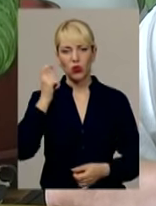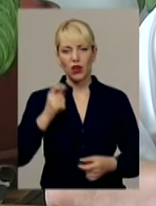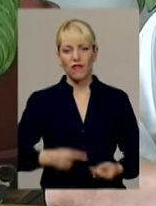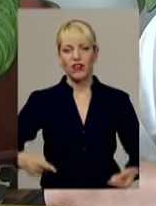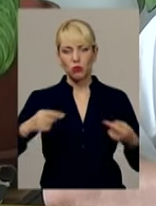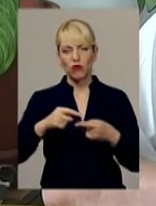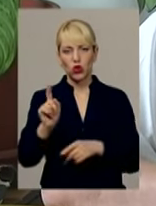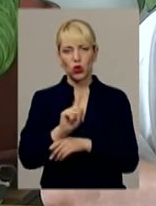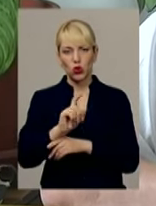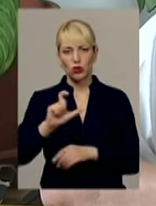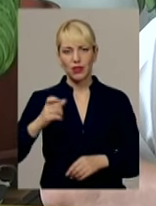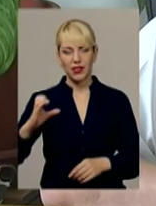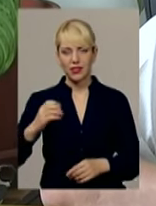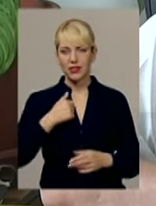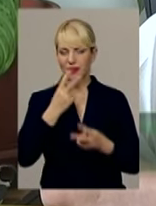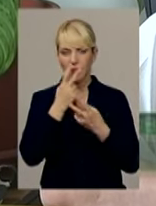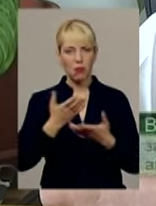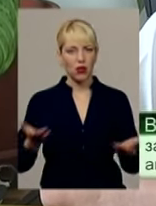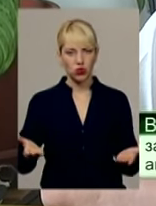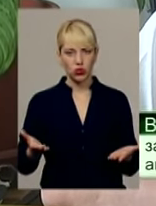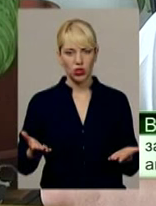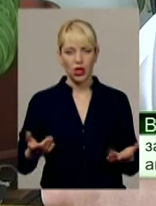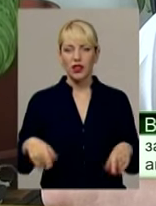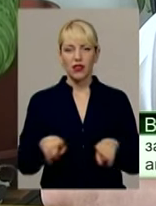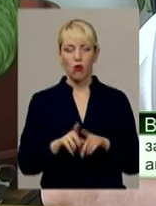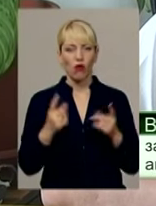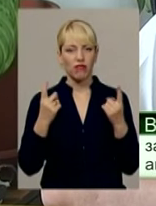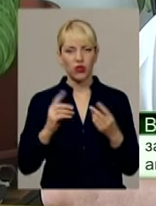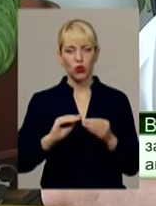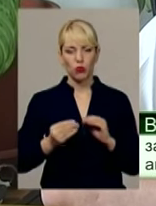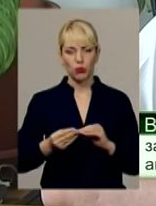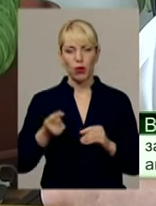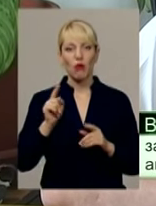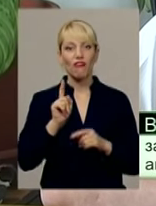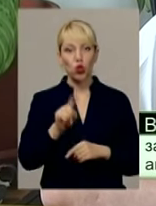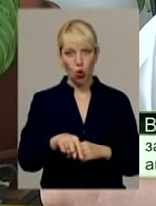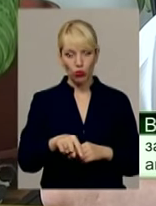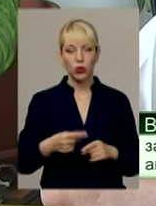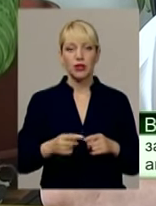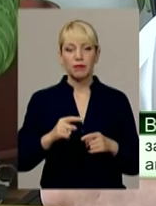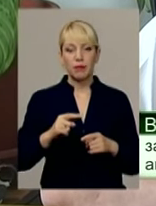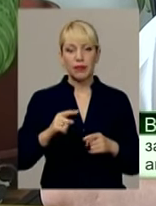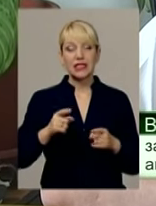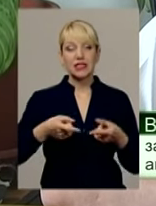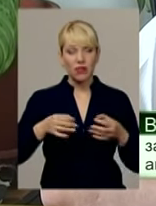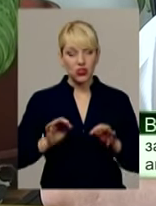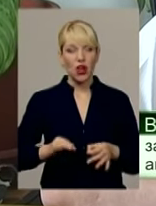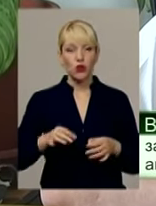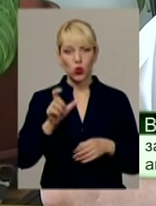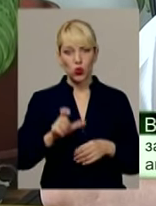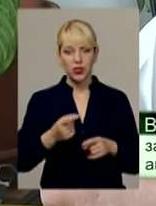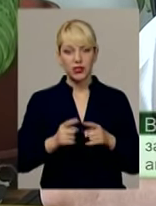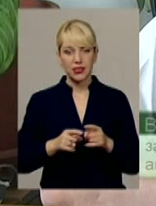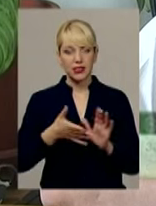норм ЄС я не бачу такої великої проблеми. Звичайно, це